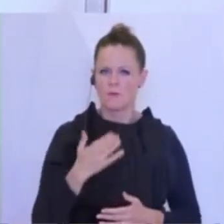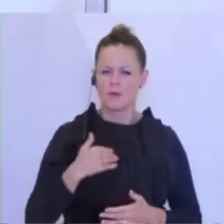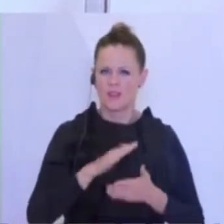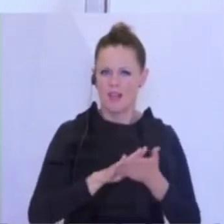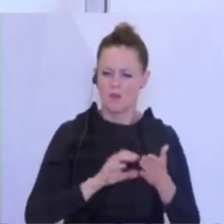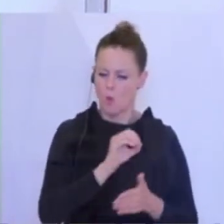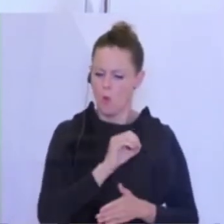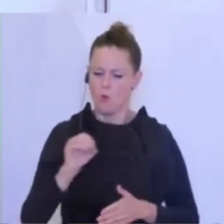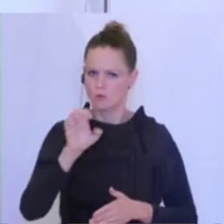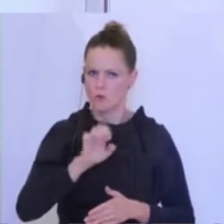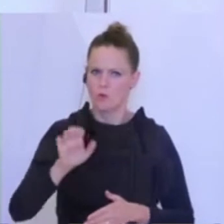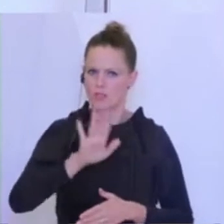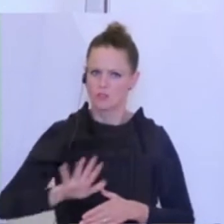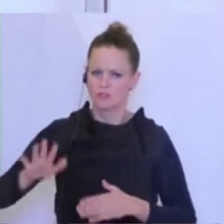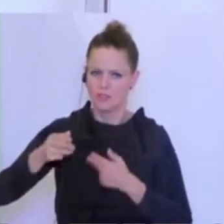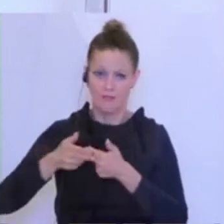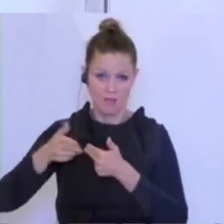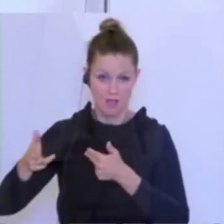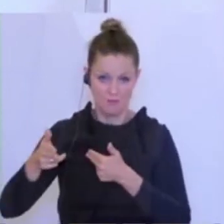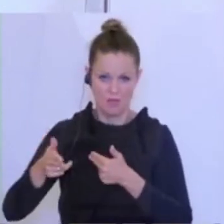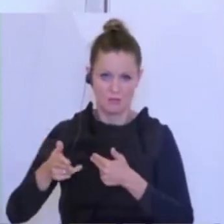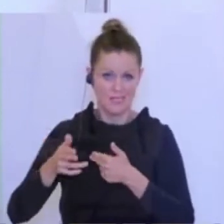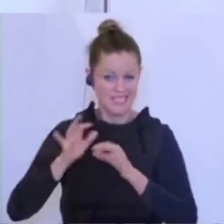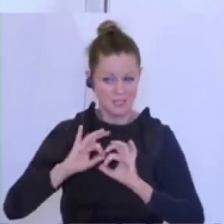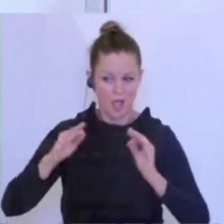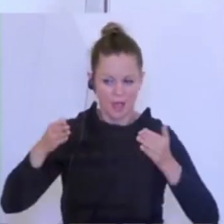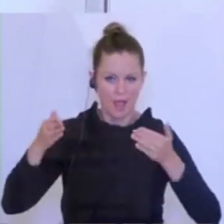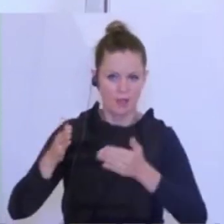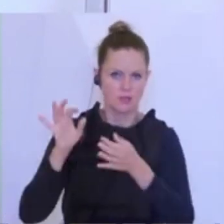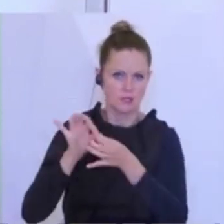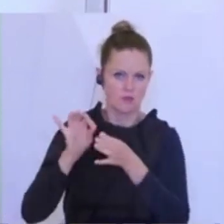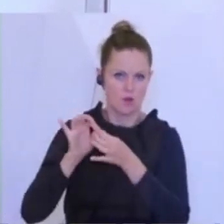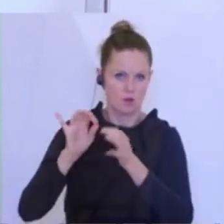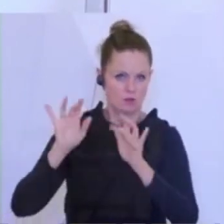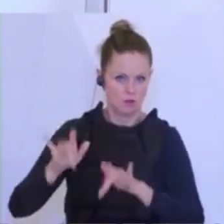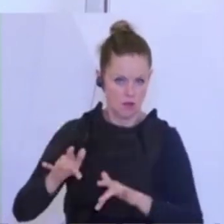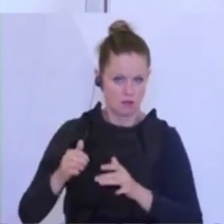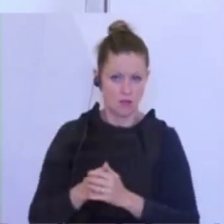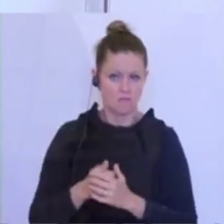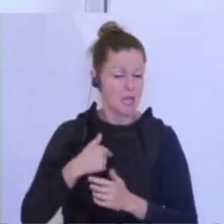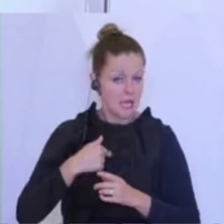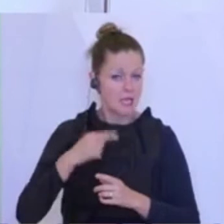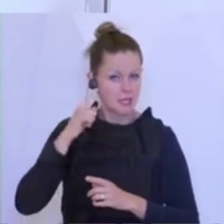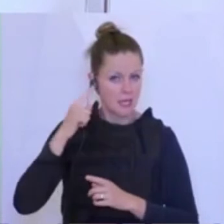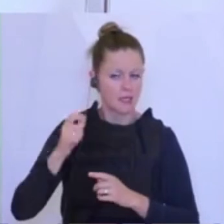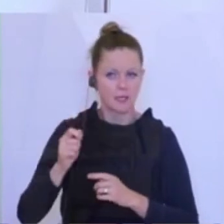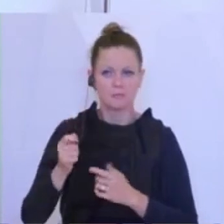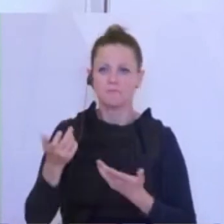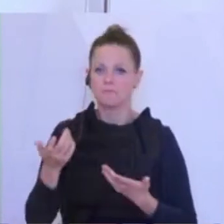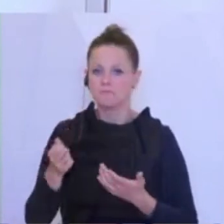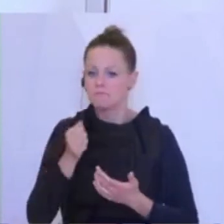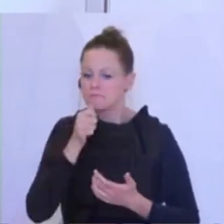unseren osteuropäischen Nachbarn, mit denen sind wir in einem sehr intensiven Kontakt. Ich gehe davon aus, dass wir da in den nächsten